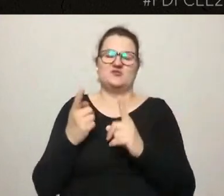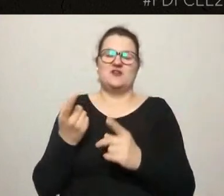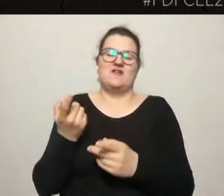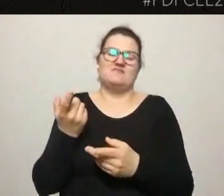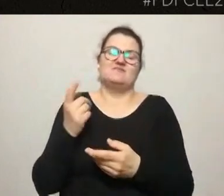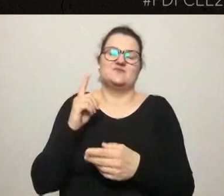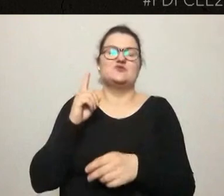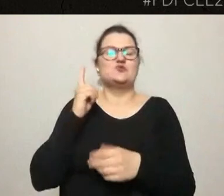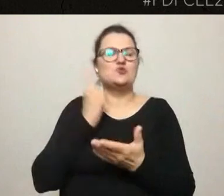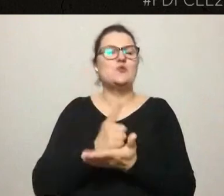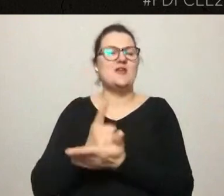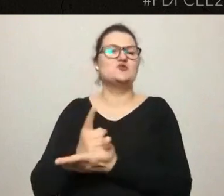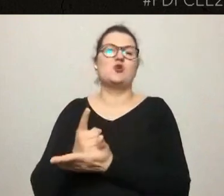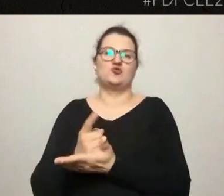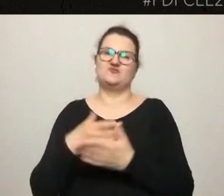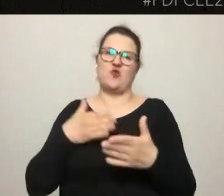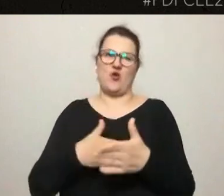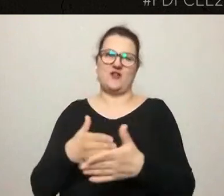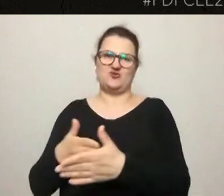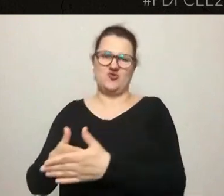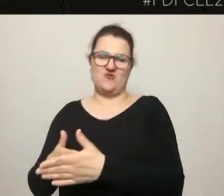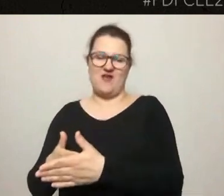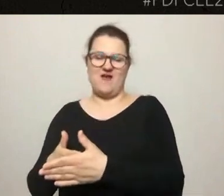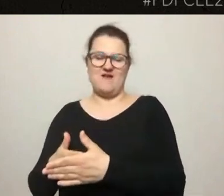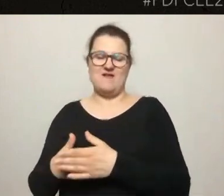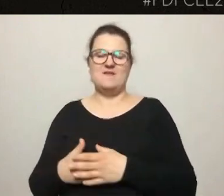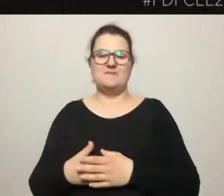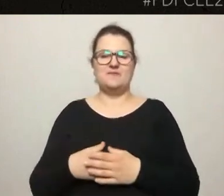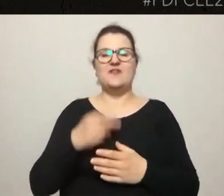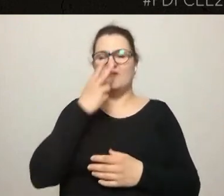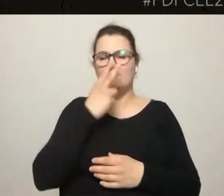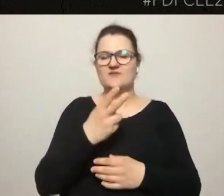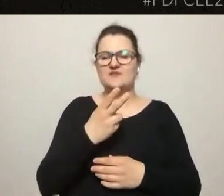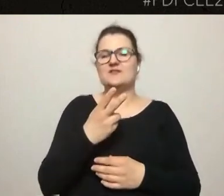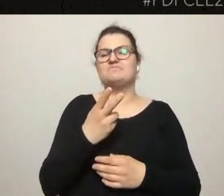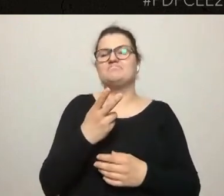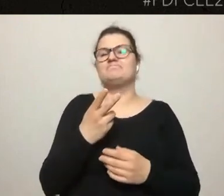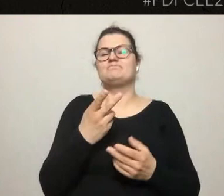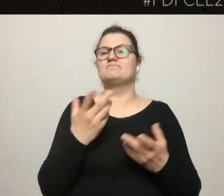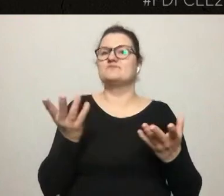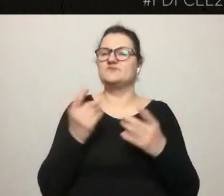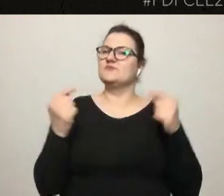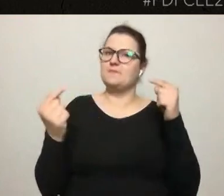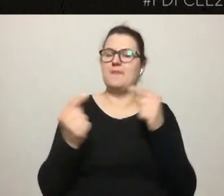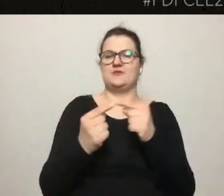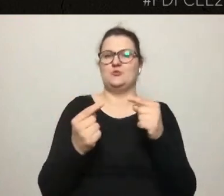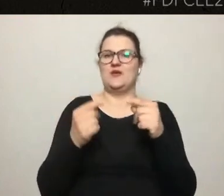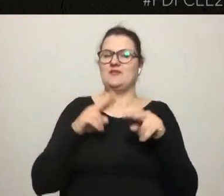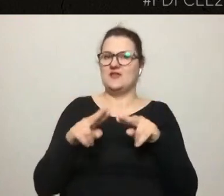to, gdzie widzę, jak takie narzędzie może wpiąć się i pozwolić na realizację